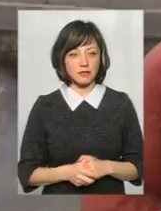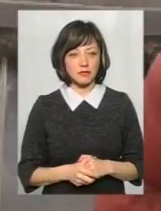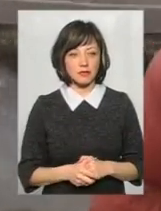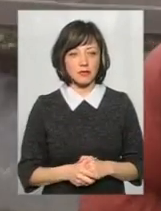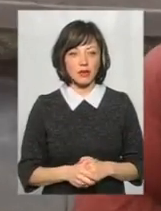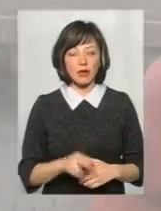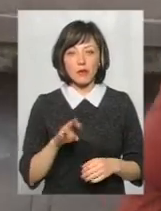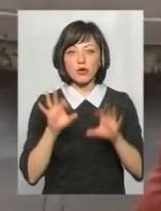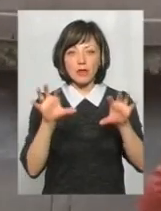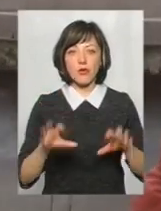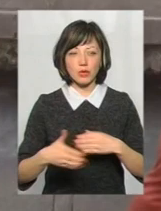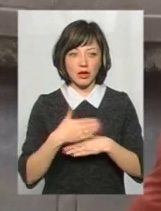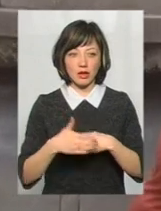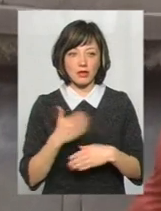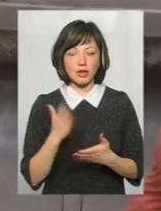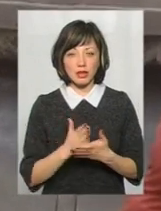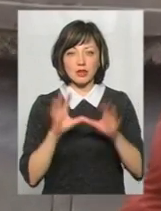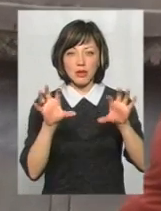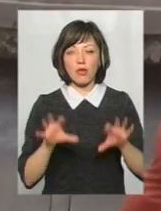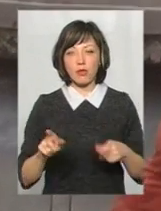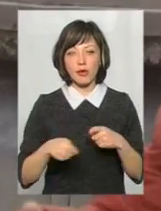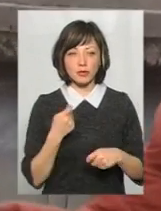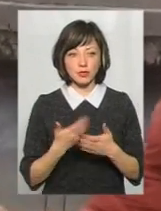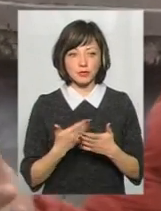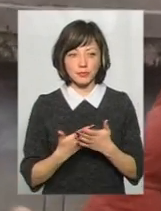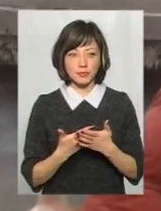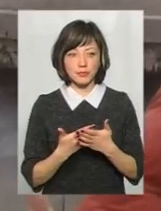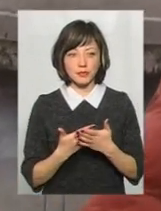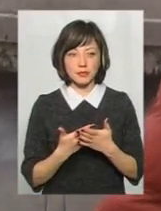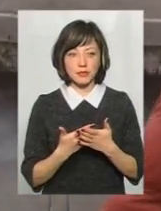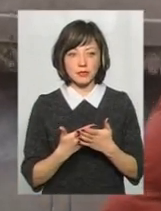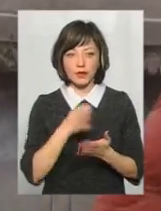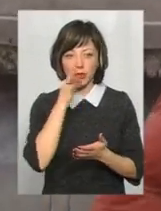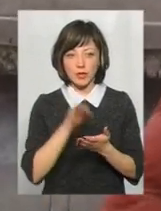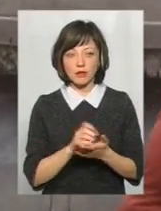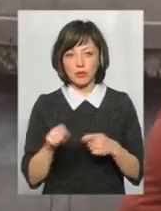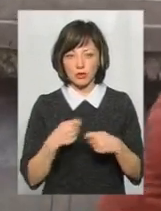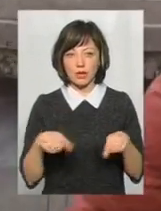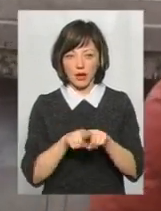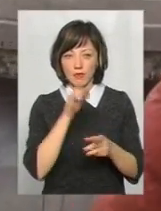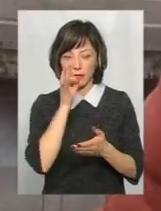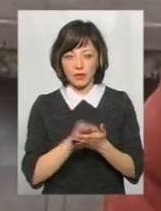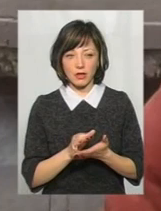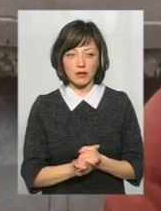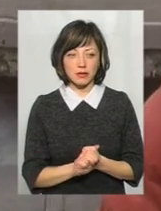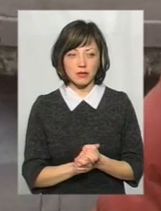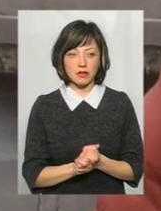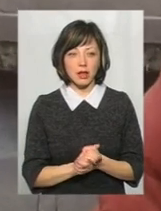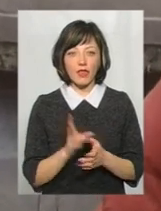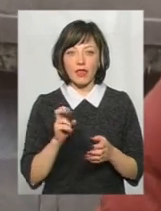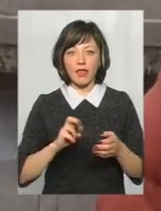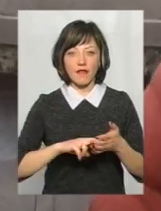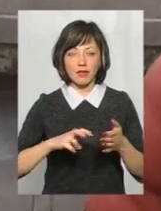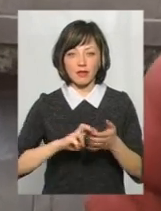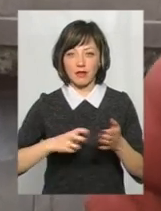По закону карати. Є ще законне правопорушення, як відвідувальне правопорушення. Та хай так відповідають, просто, щоб не тікали